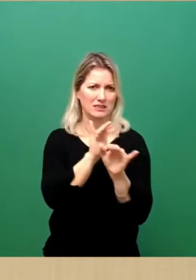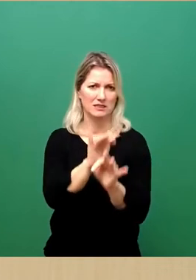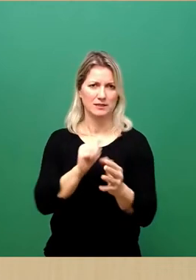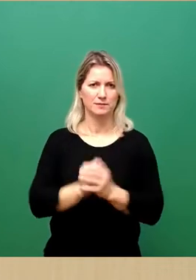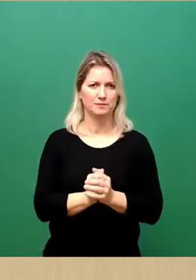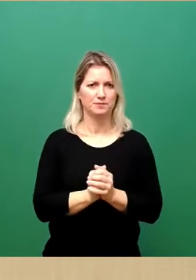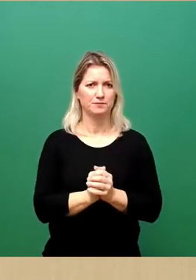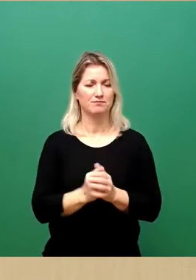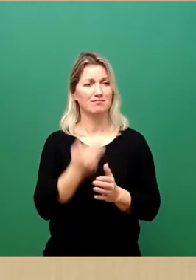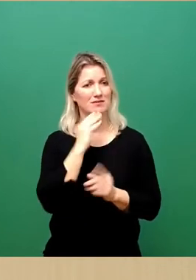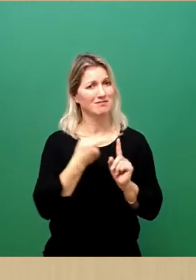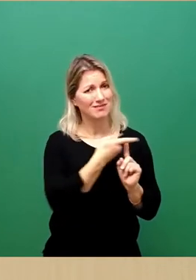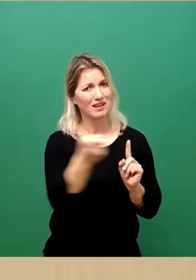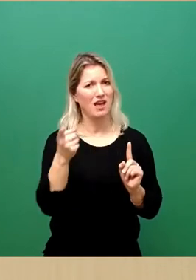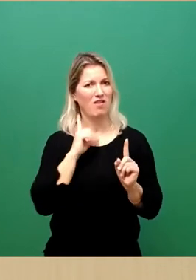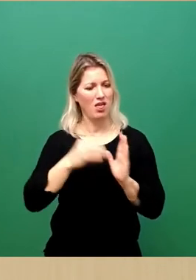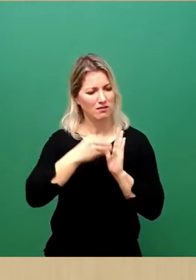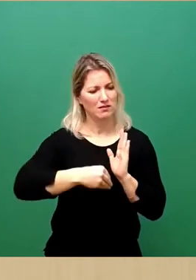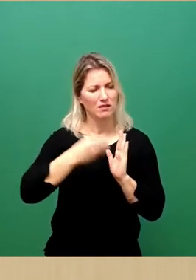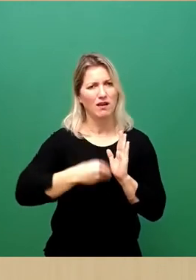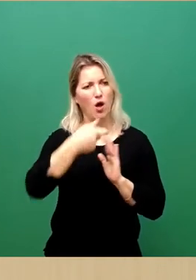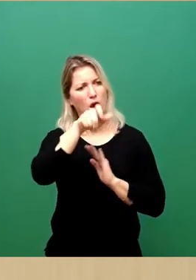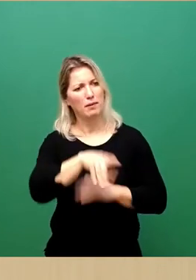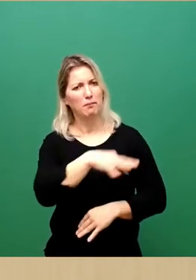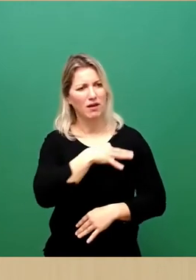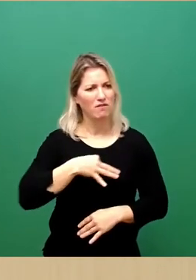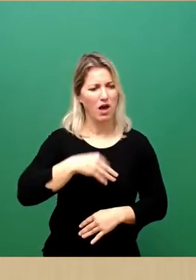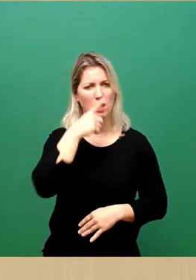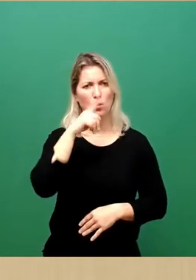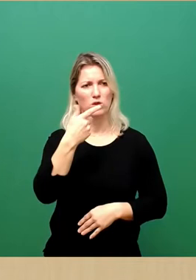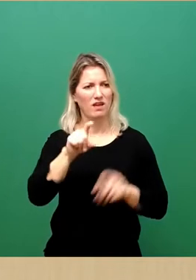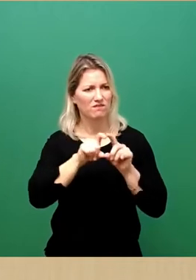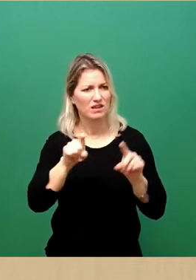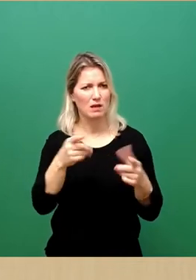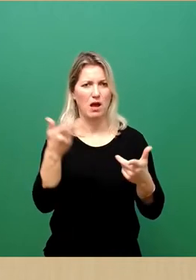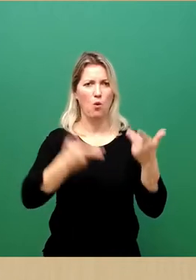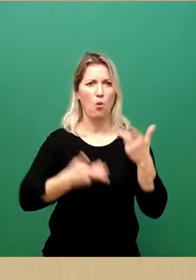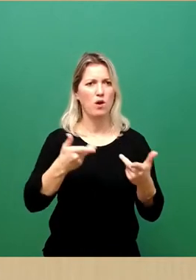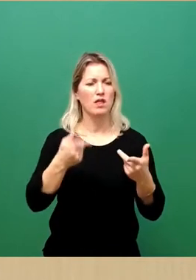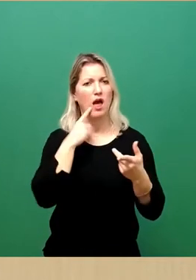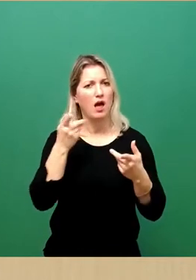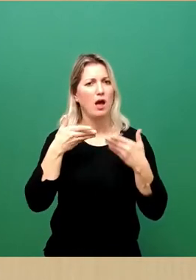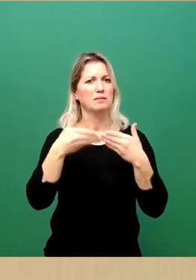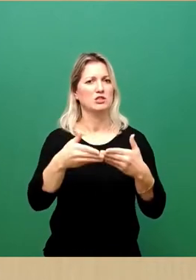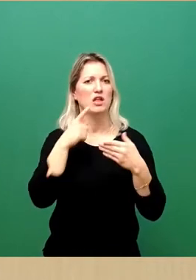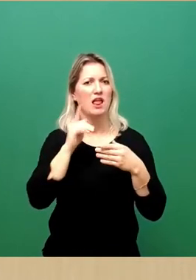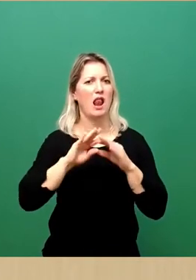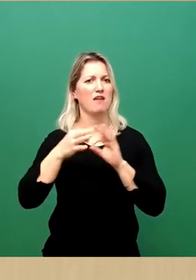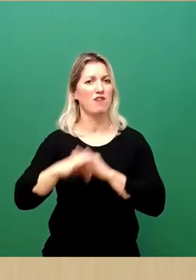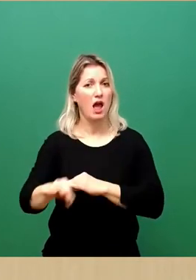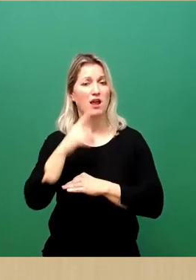UnterzeichnerInnen, Privatleuten, Organisationen und bei den Menschen von Mission Lifeline, die vor Ort im Mittelmeer Menschenleben retten,